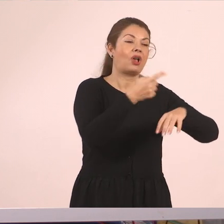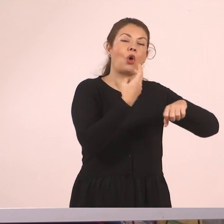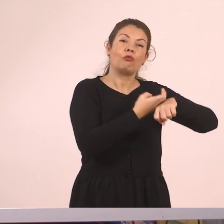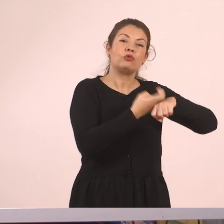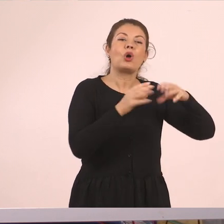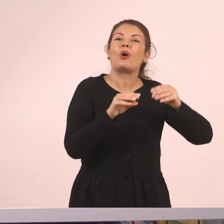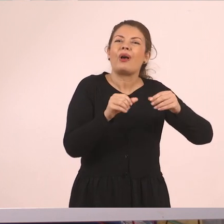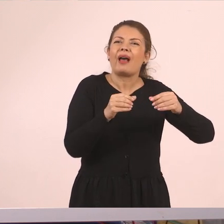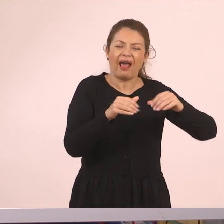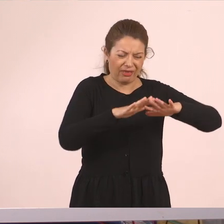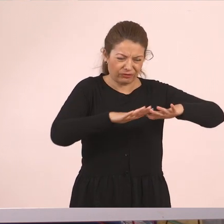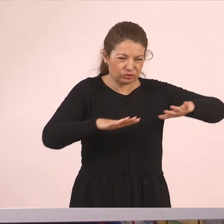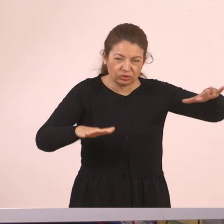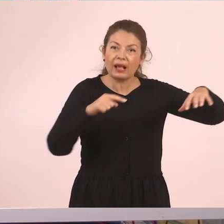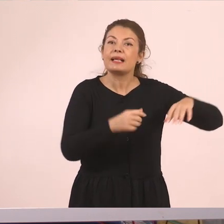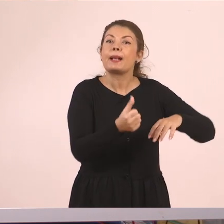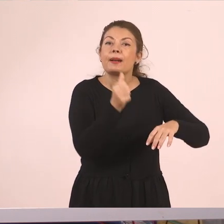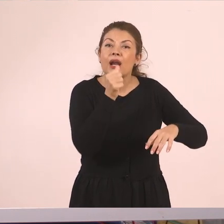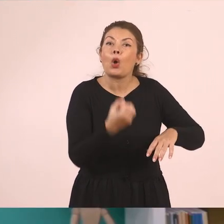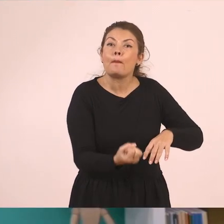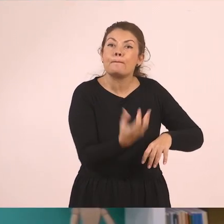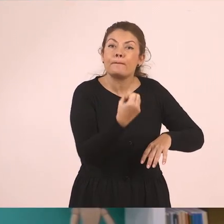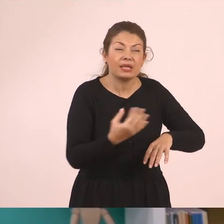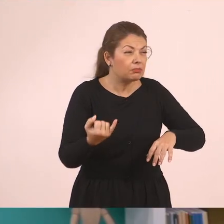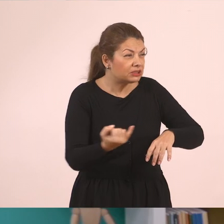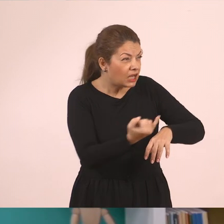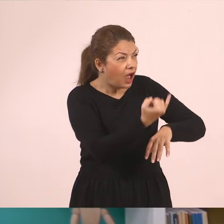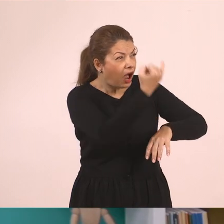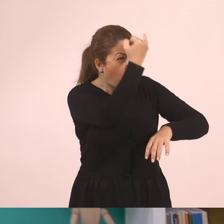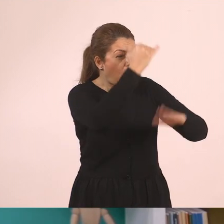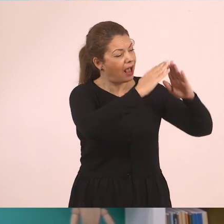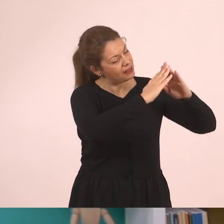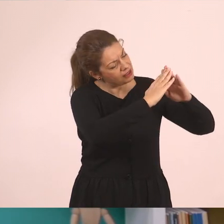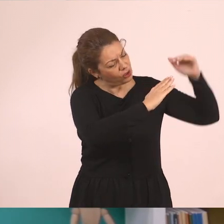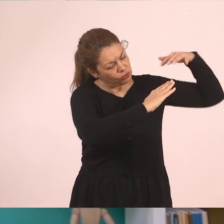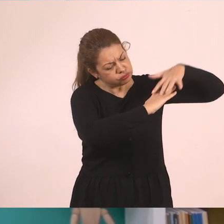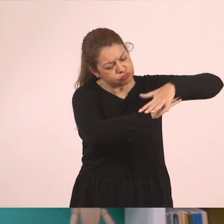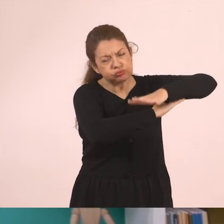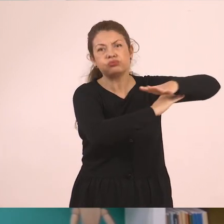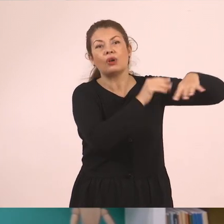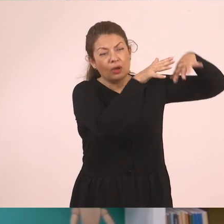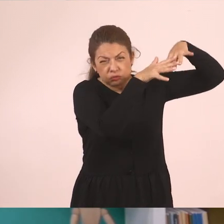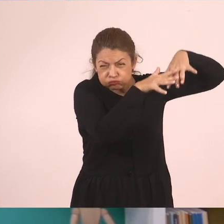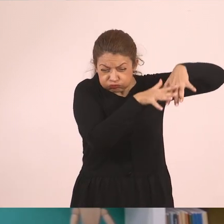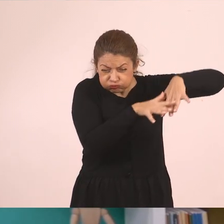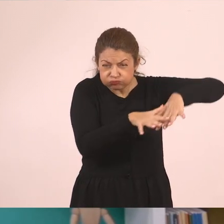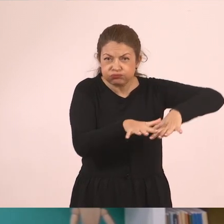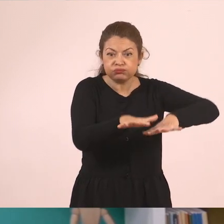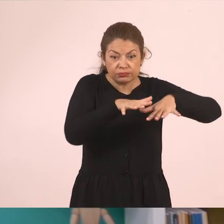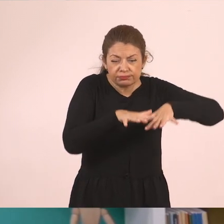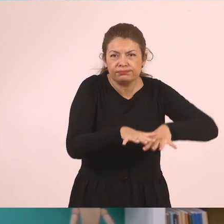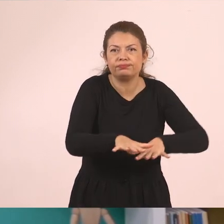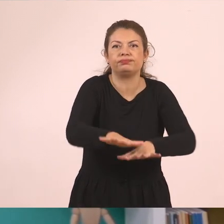συγκεκριμένο σημείο, στις πηγές των ποταμών, ψηλά στα βουνά, έχει μεγαλύτερη κλίση και έτσι οι ορμοί του ποταμού είναι